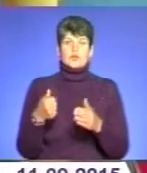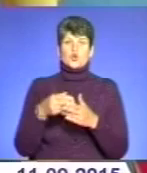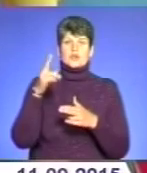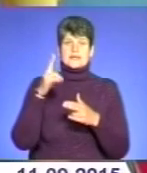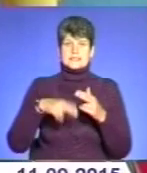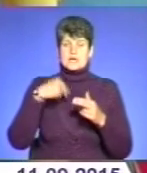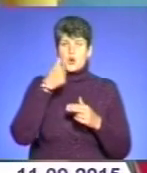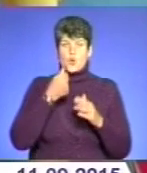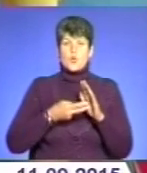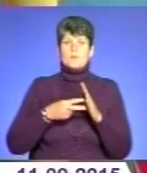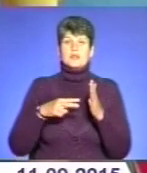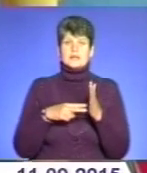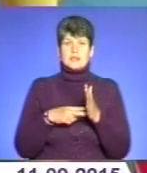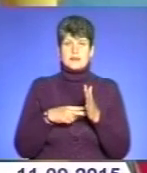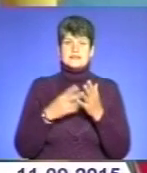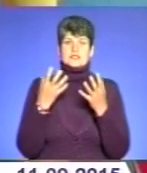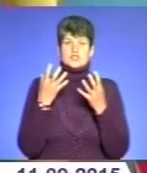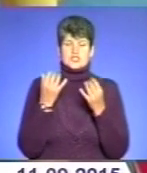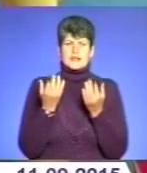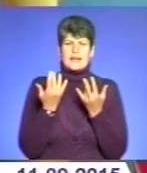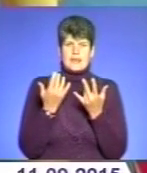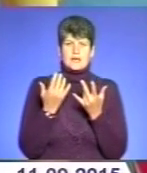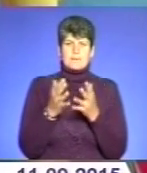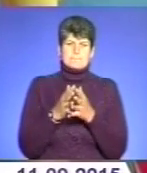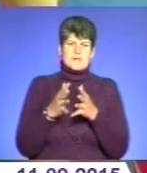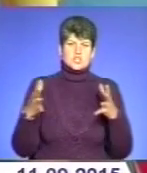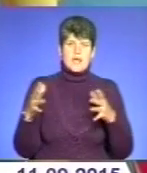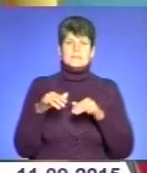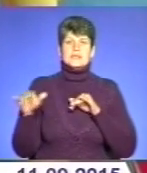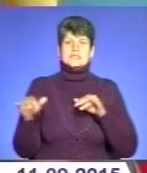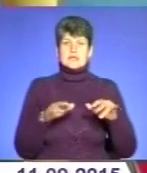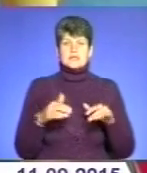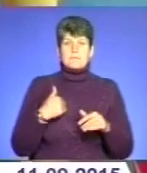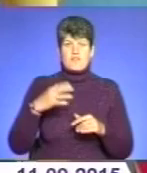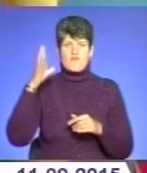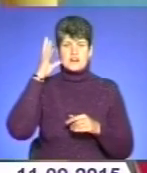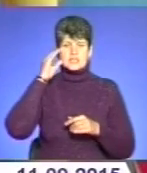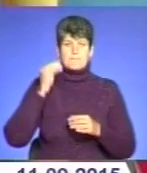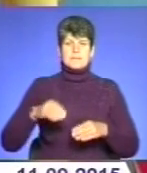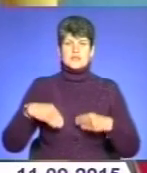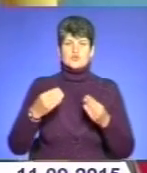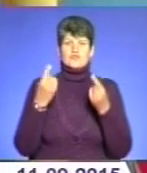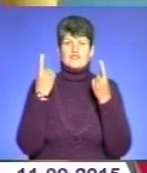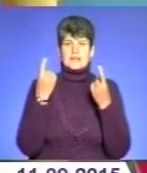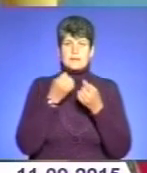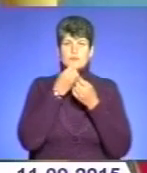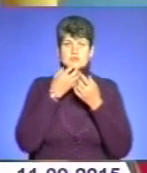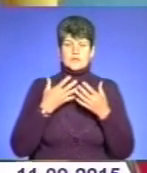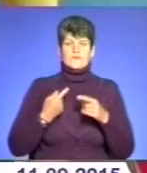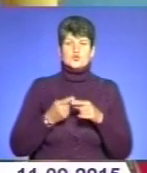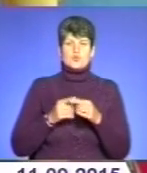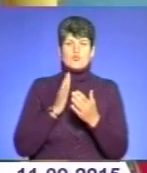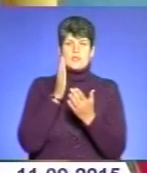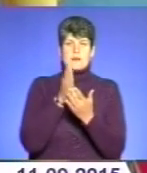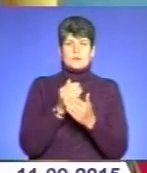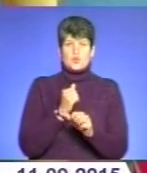теж планується ще кілька масштабних таких заходів, які, ми вважаємо, принесуть великий позитив у цьому напрямку